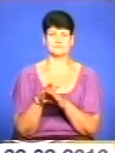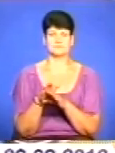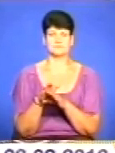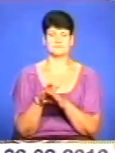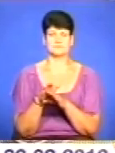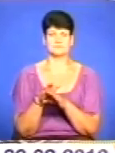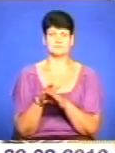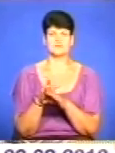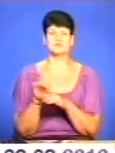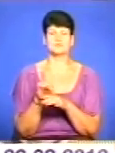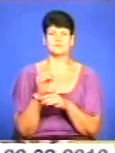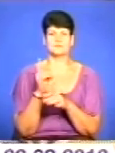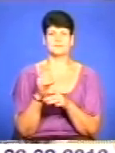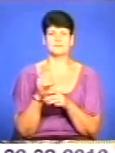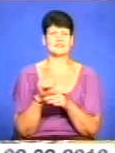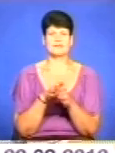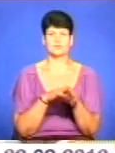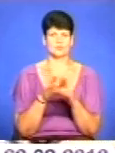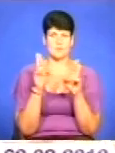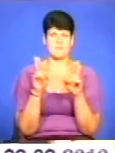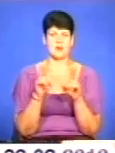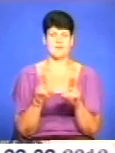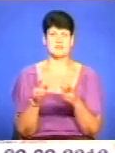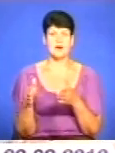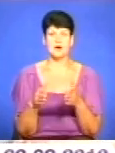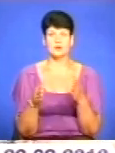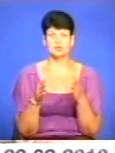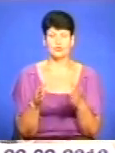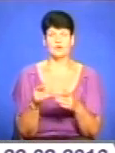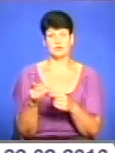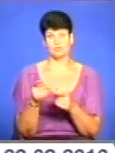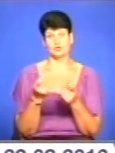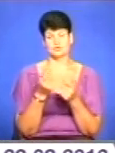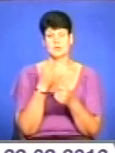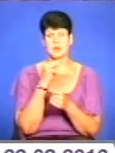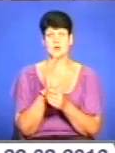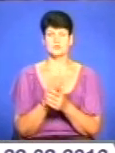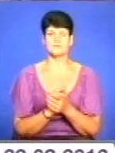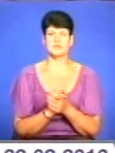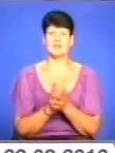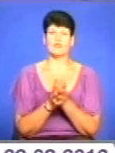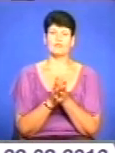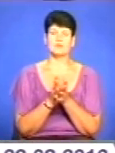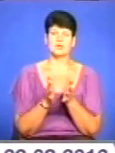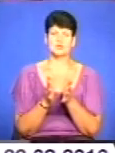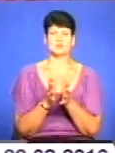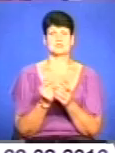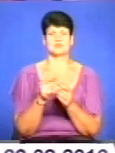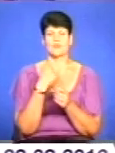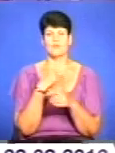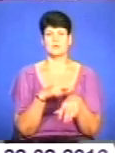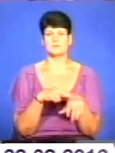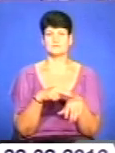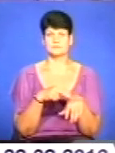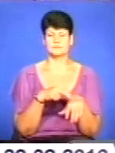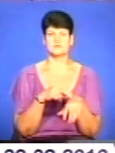Вони отримуються право, а дороги в Турнополі вже набрати працю». Переважній більшості, каже поліцейський роти ДПС